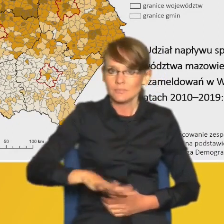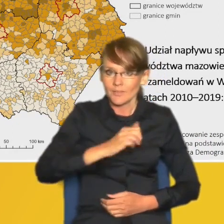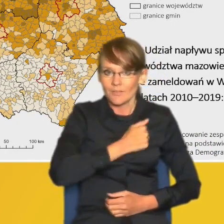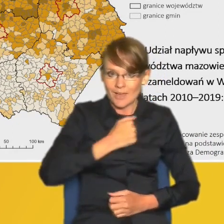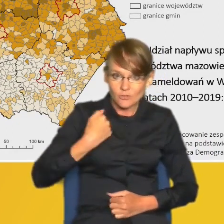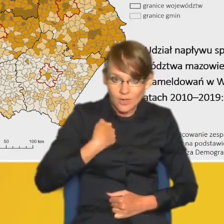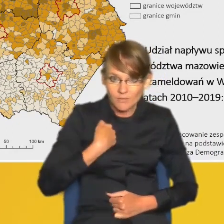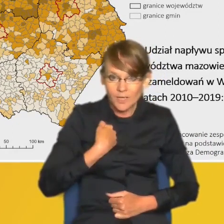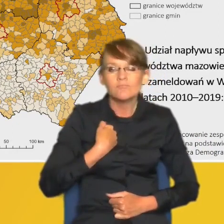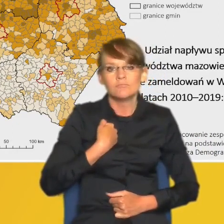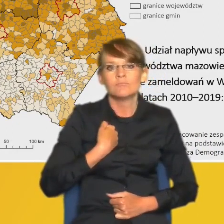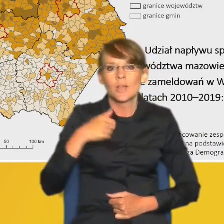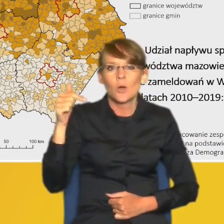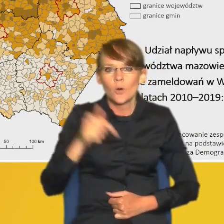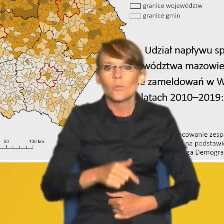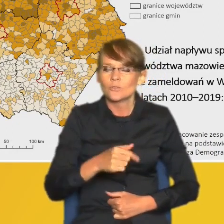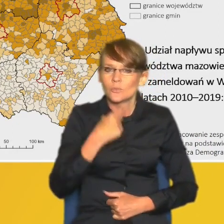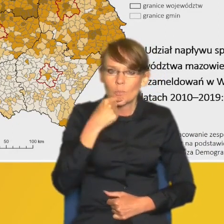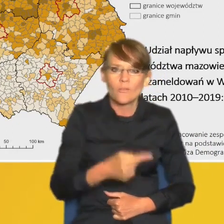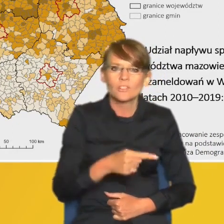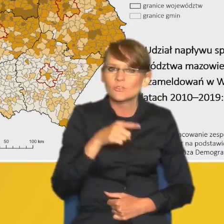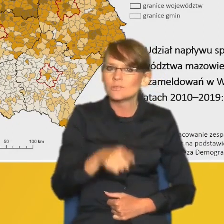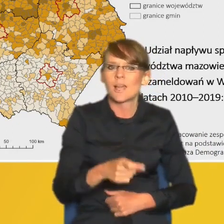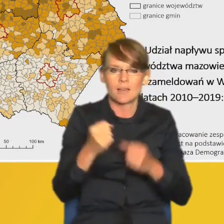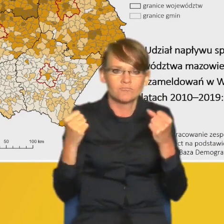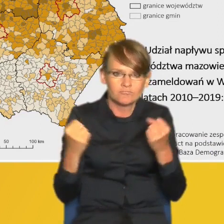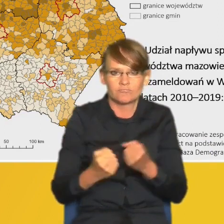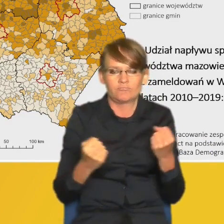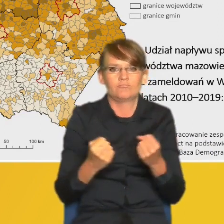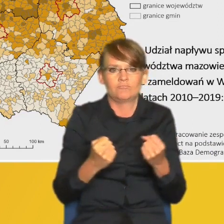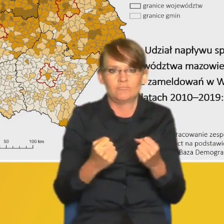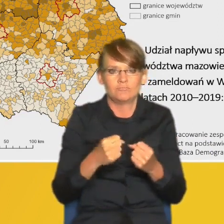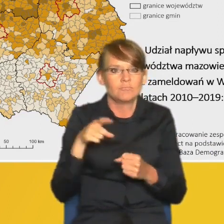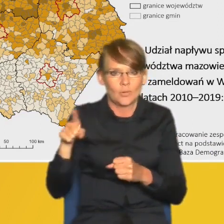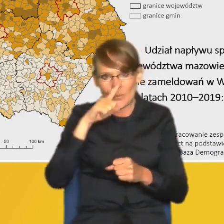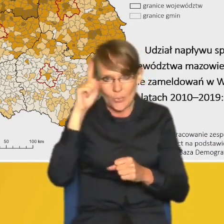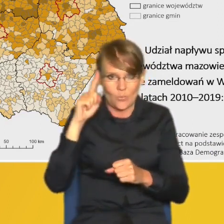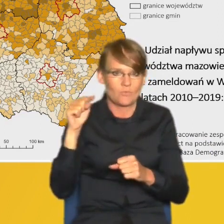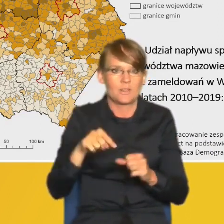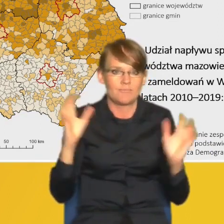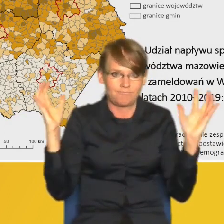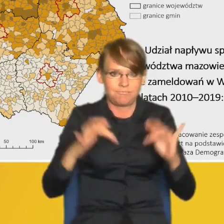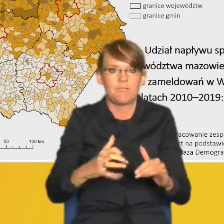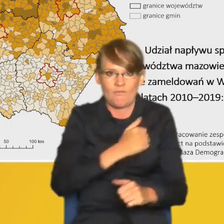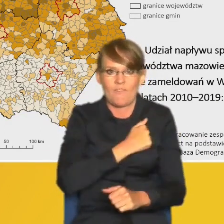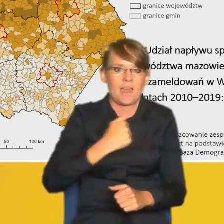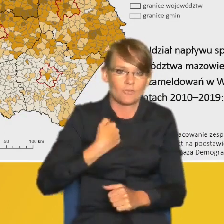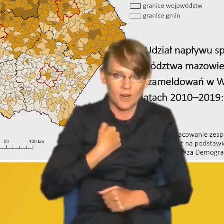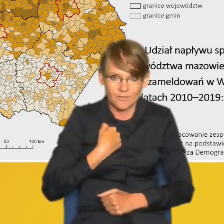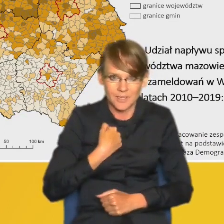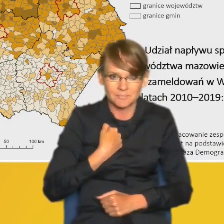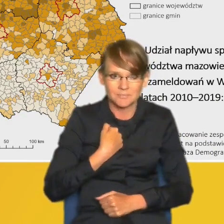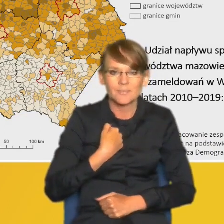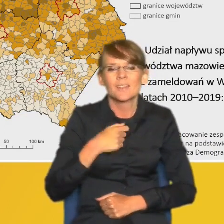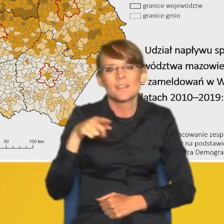musimy zwrócić uwagę na bardzo silny potencjał przyciągający Warszawy. O ile procesy